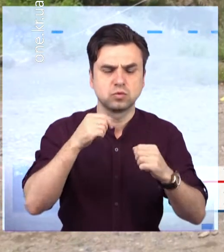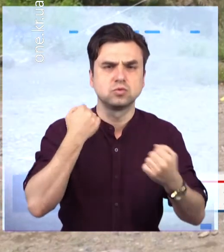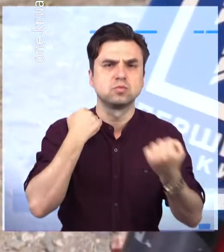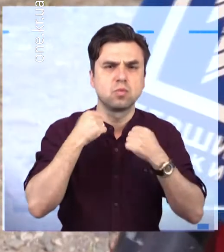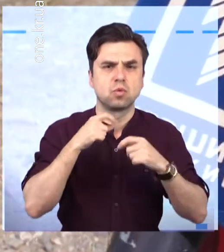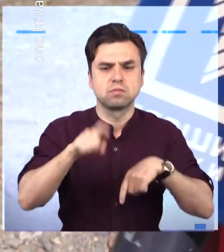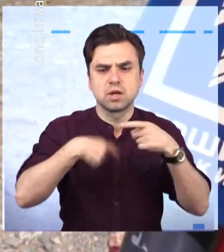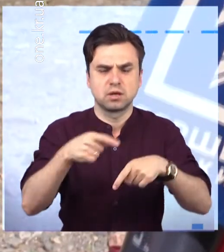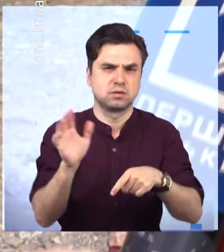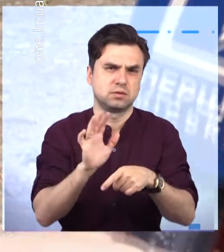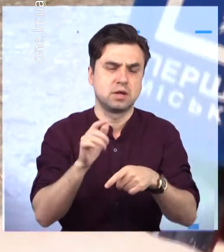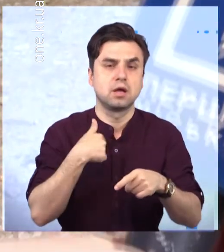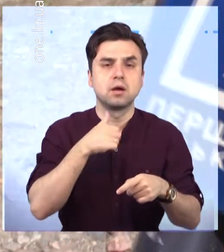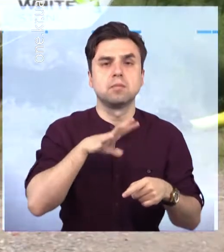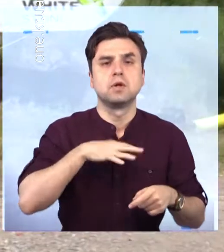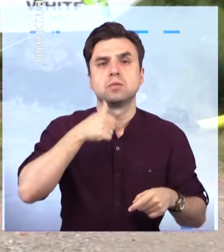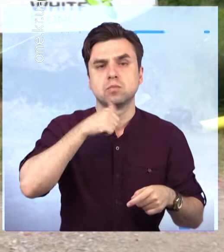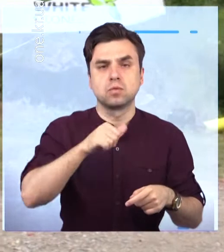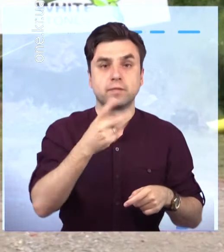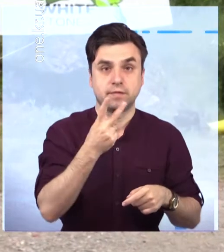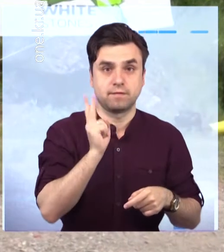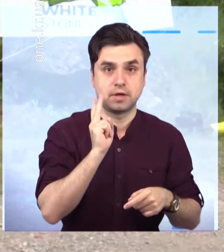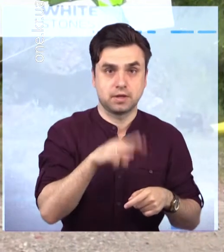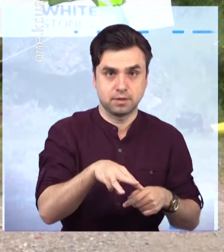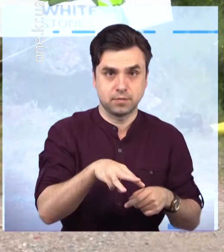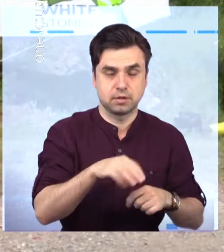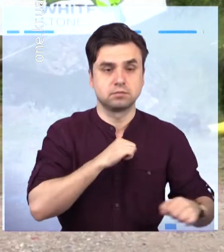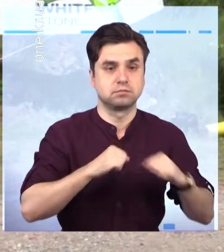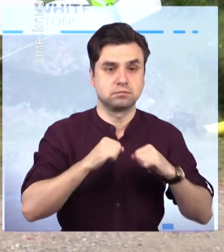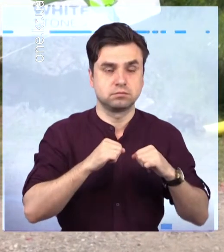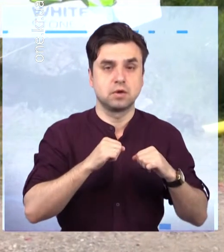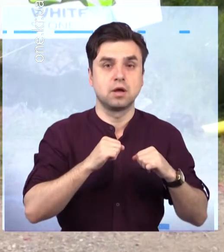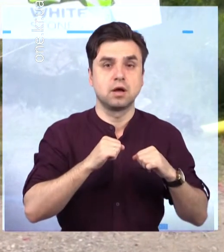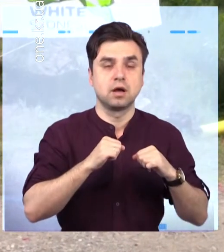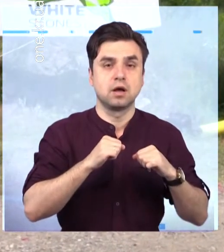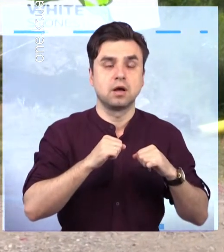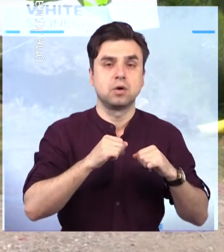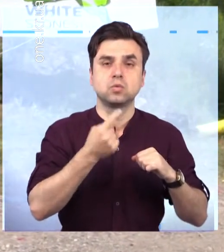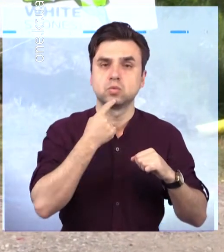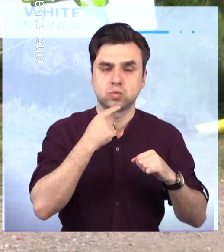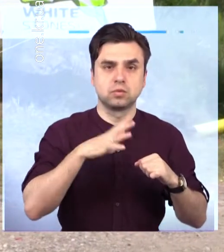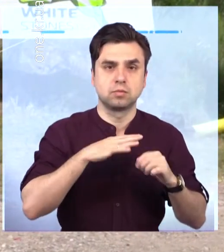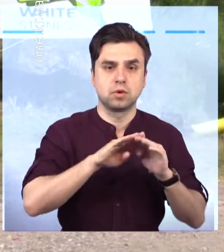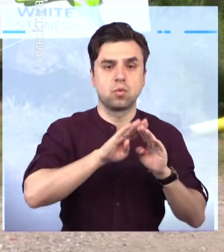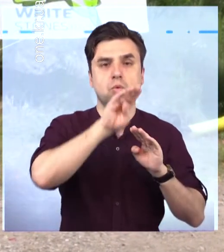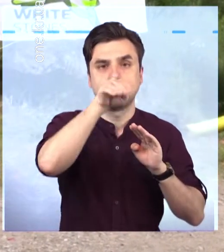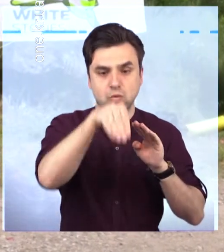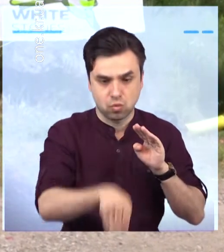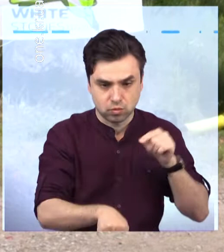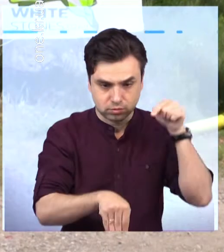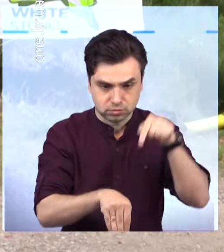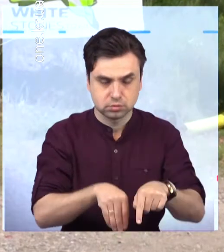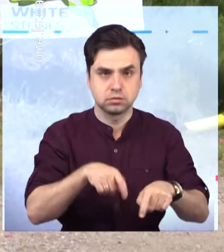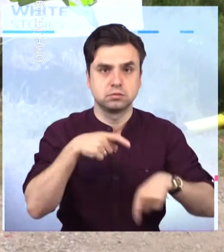займаюся. Я бігала 2 кілометри, було дуже складно з гори спускатися і на маленьку,